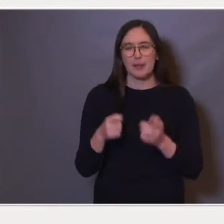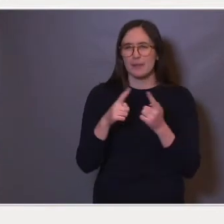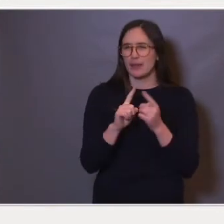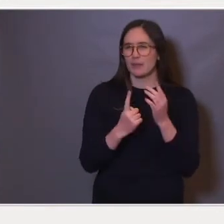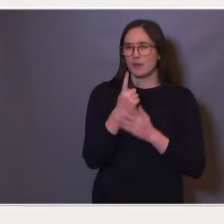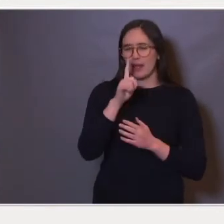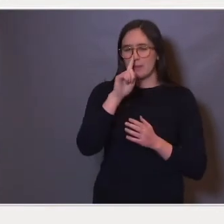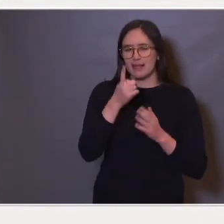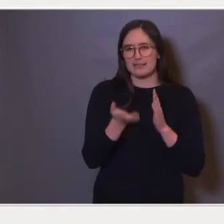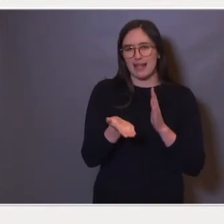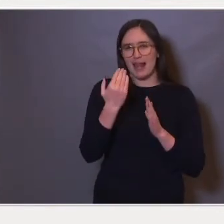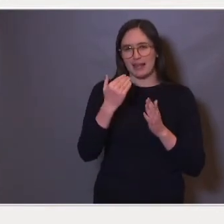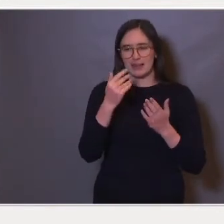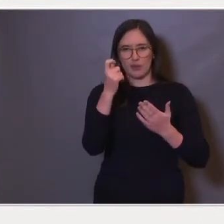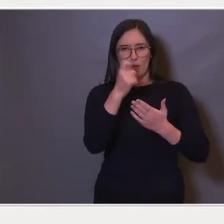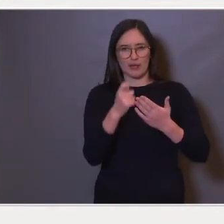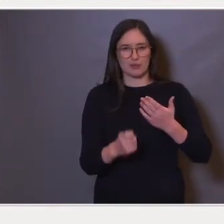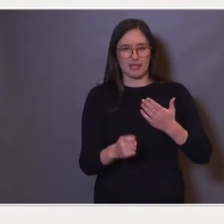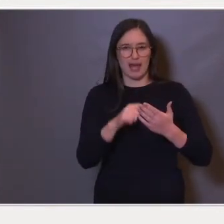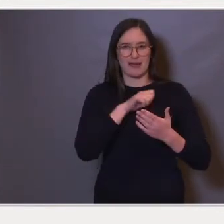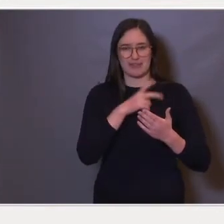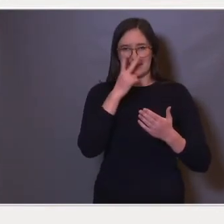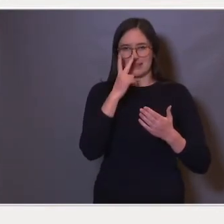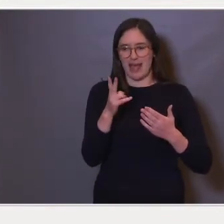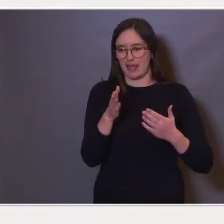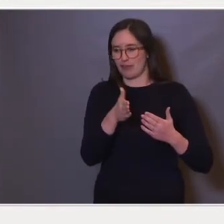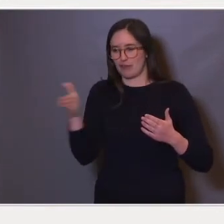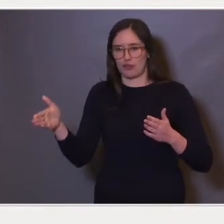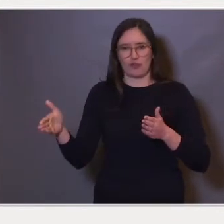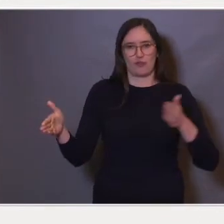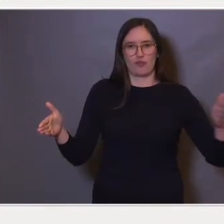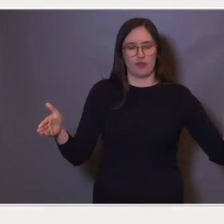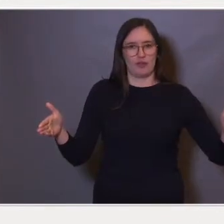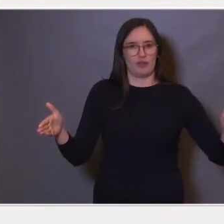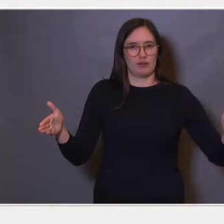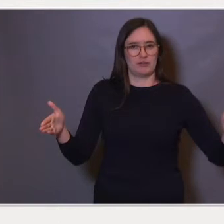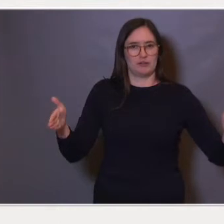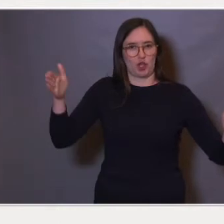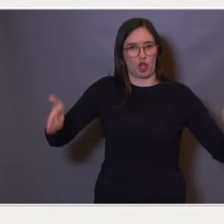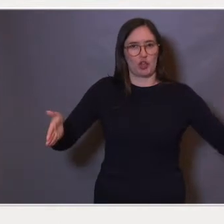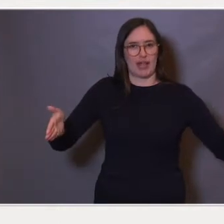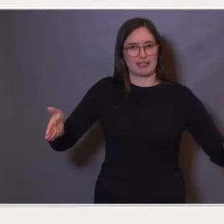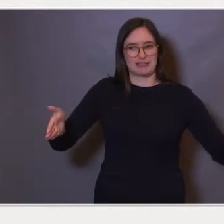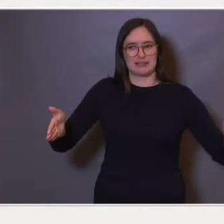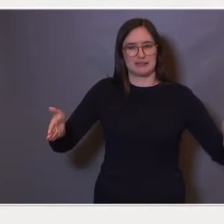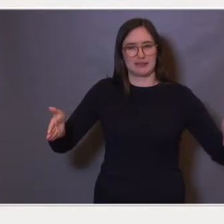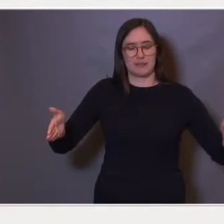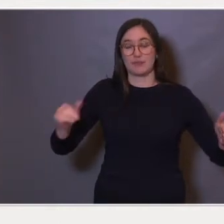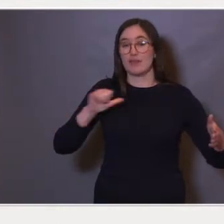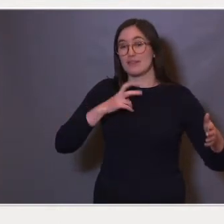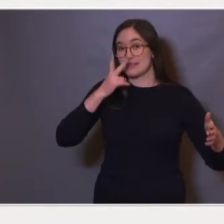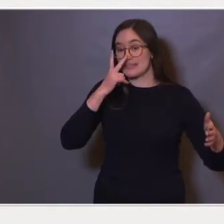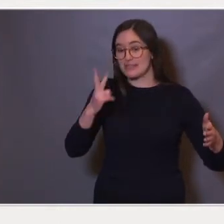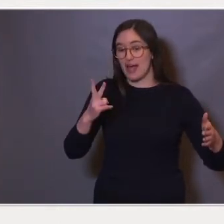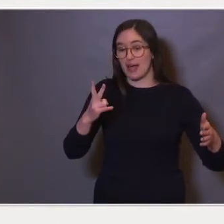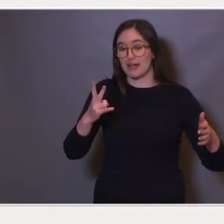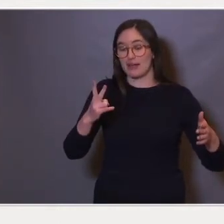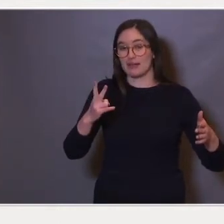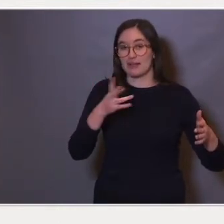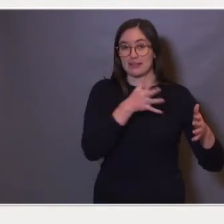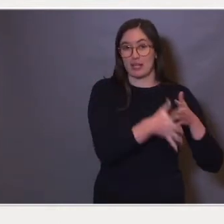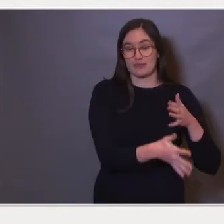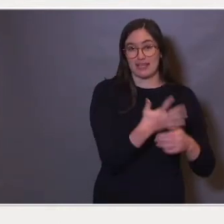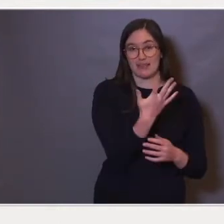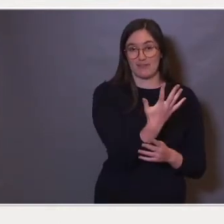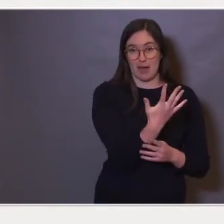illustrere ved hjelp av ytterpunktene. Og hvis vi ser på ytterpunktene, så ser vi at fem i snitt, det er